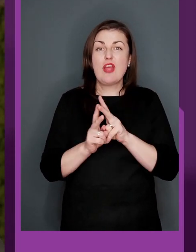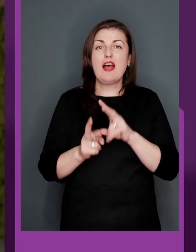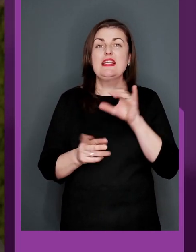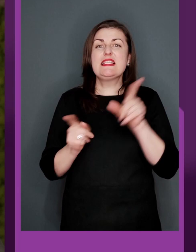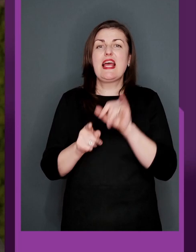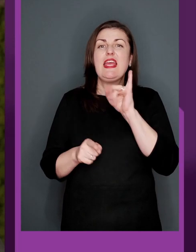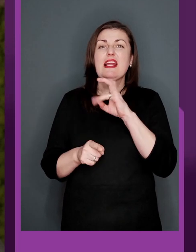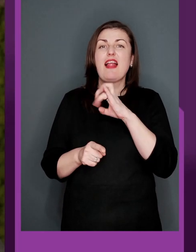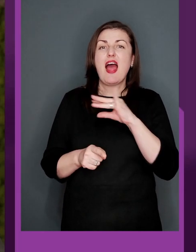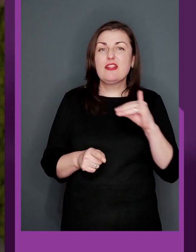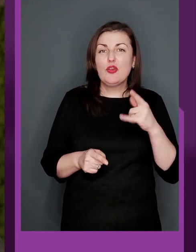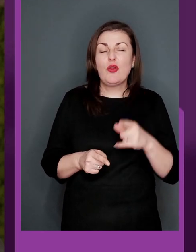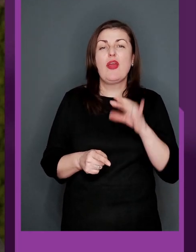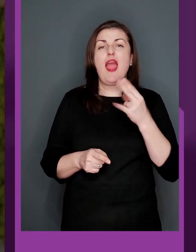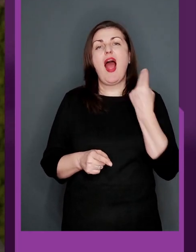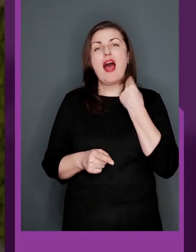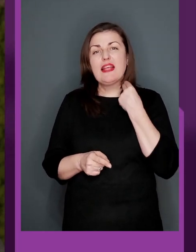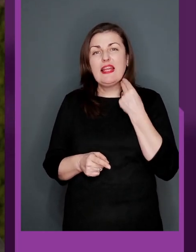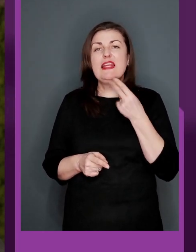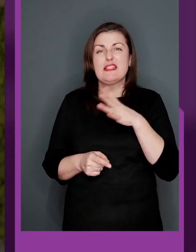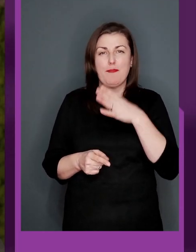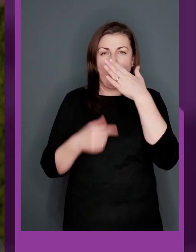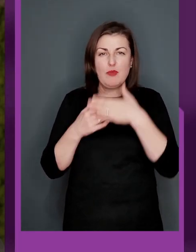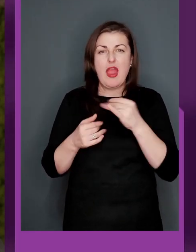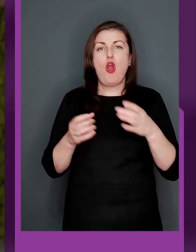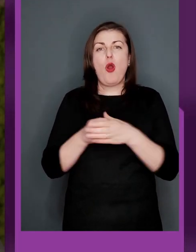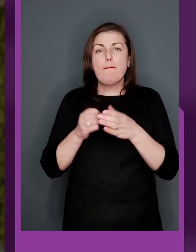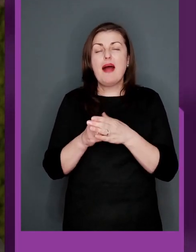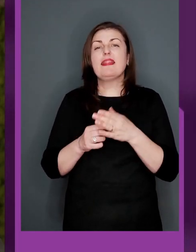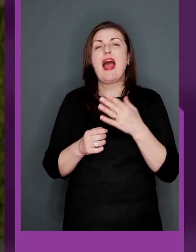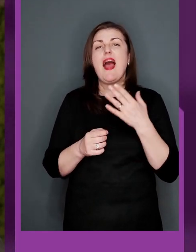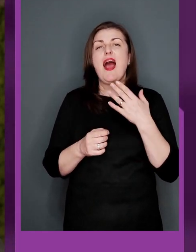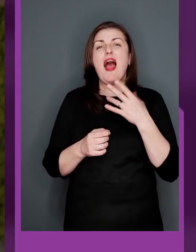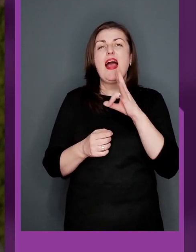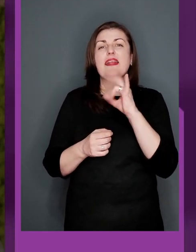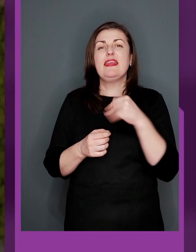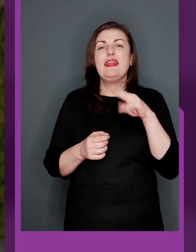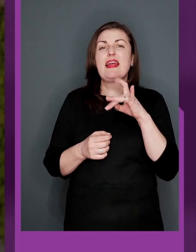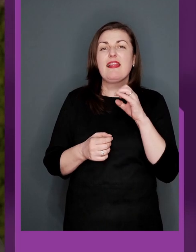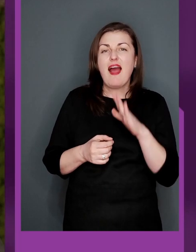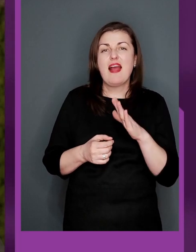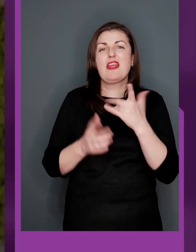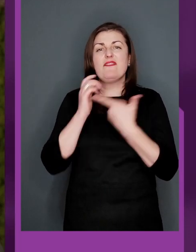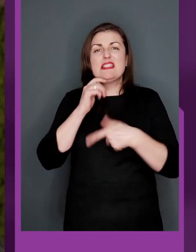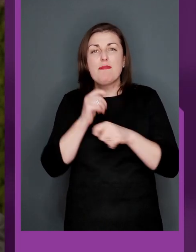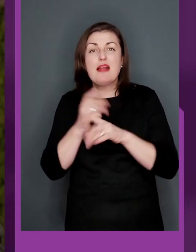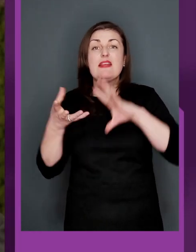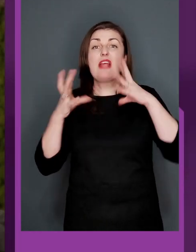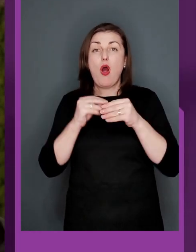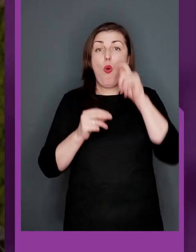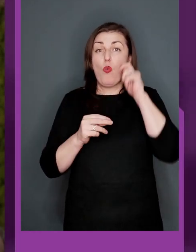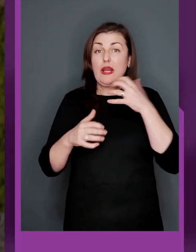зустрічалися з Ірландією, в принципі, там і англійці на шляху були, і команда Нідерландів, і іспанців в півфіналі. Ну, і на